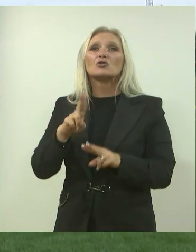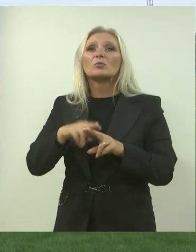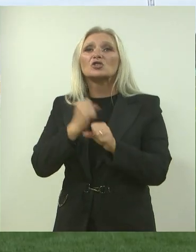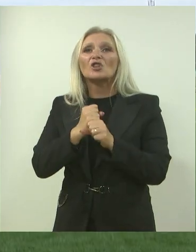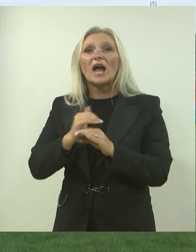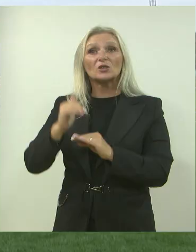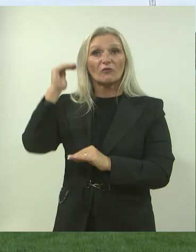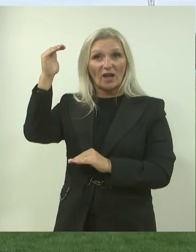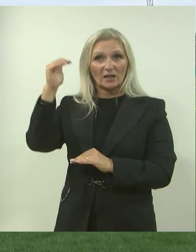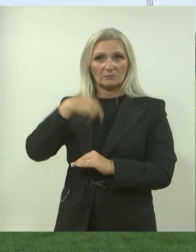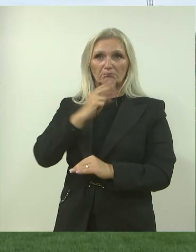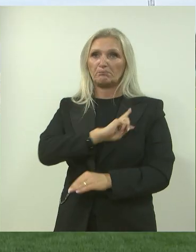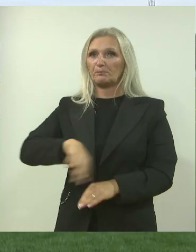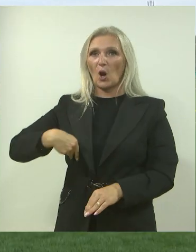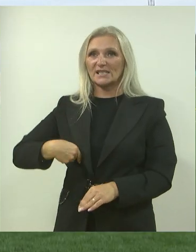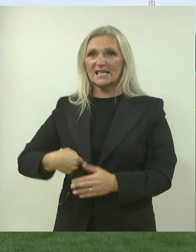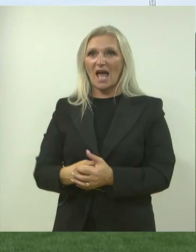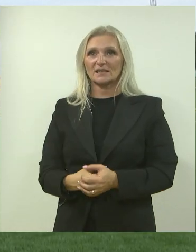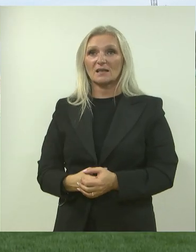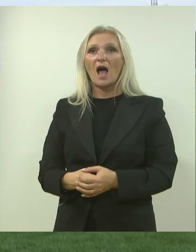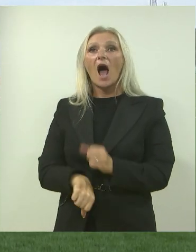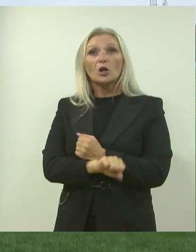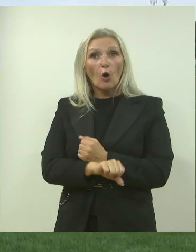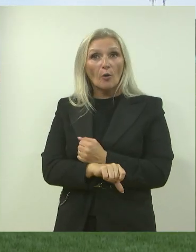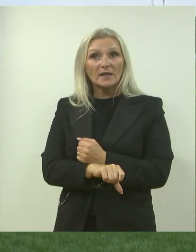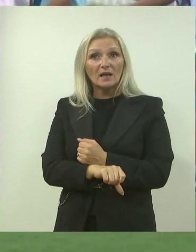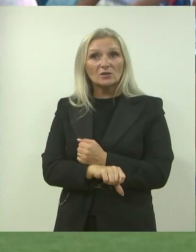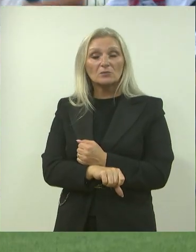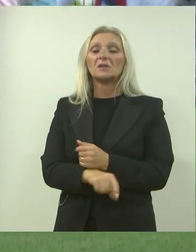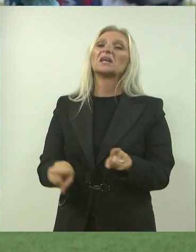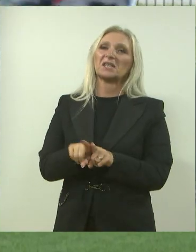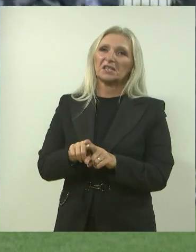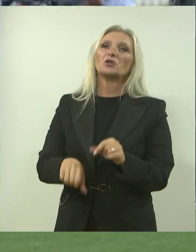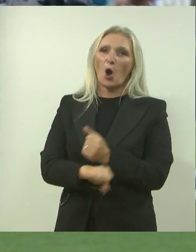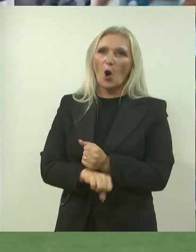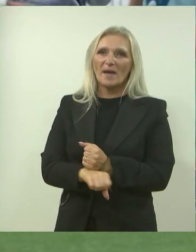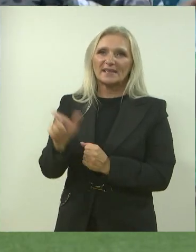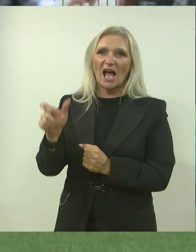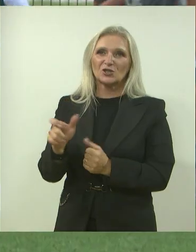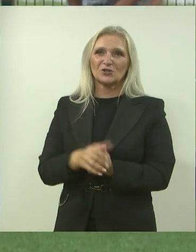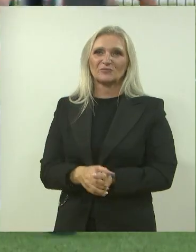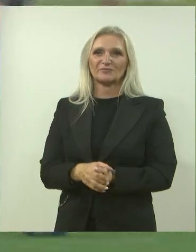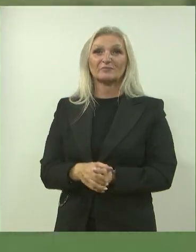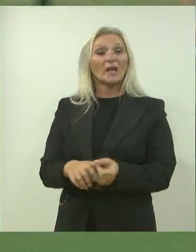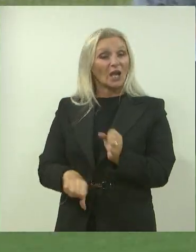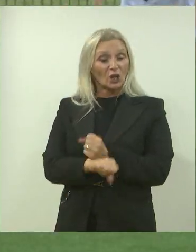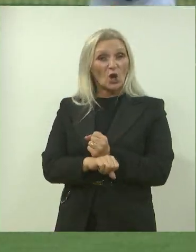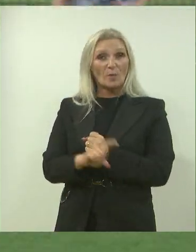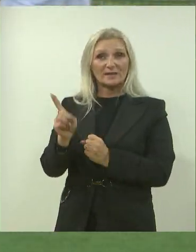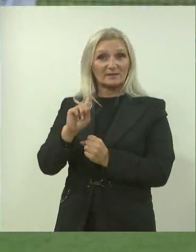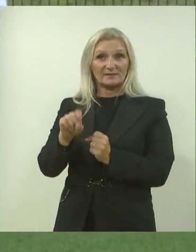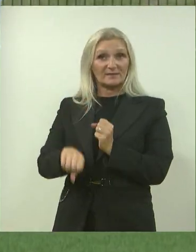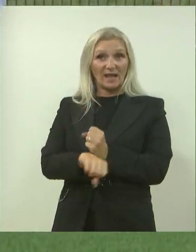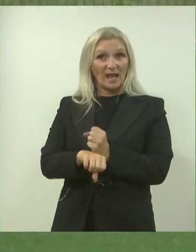kad narasteš? Policajac. A nogometaš? Pa, i nogometaš. Da nogomet nije igra koju igra u samo dječaci,